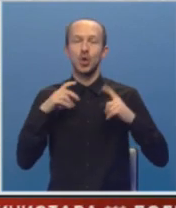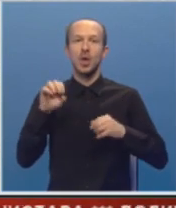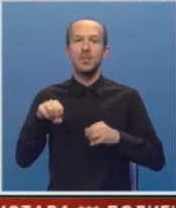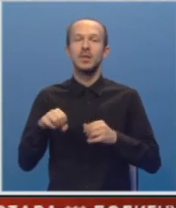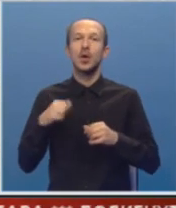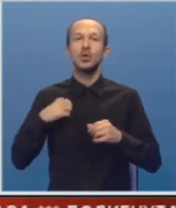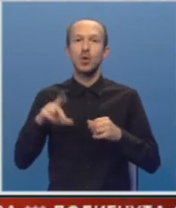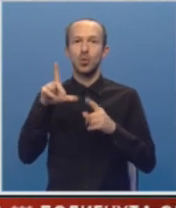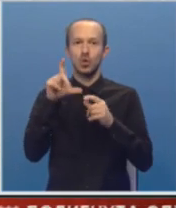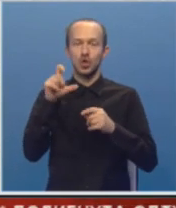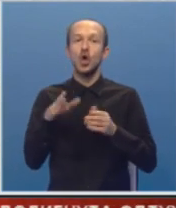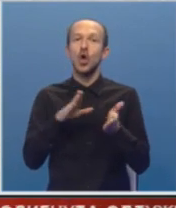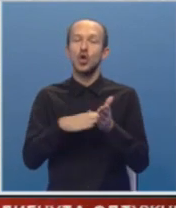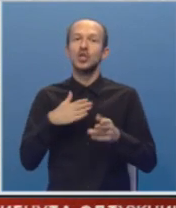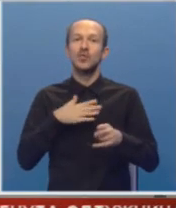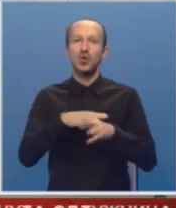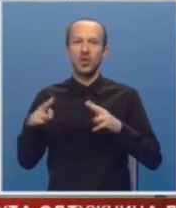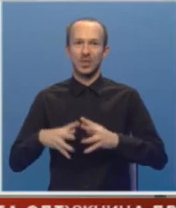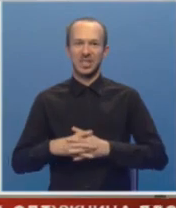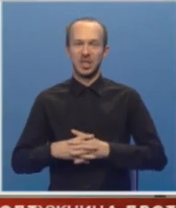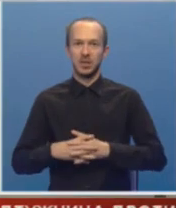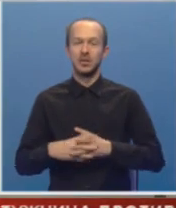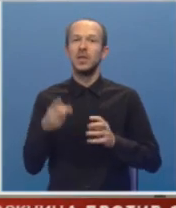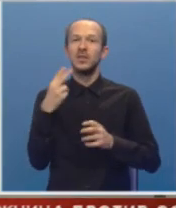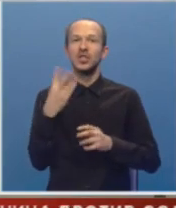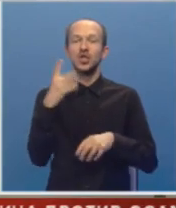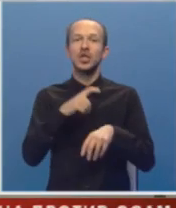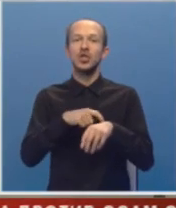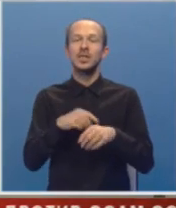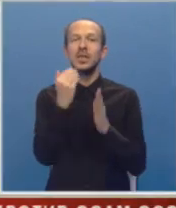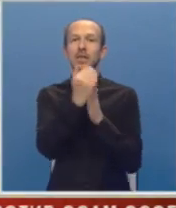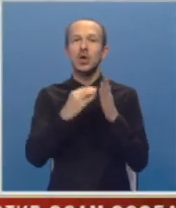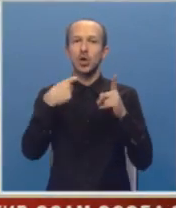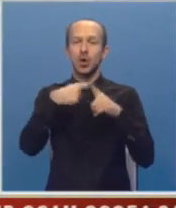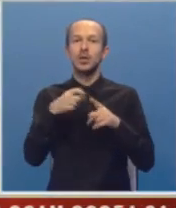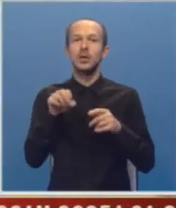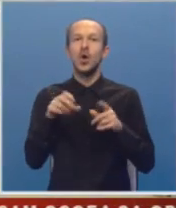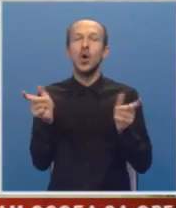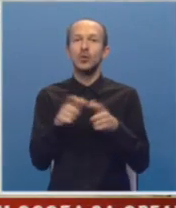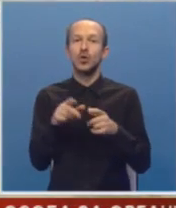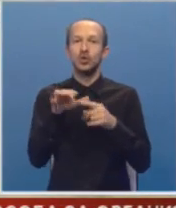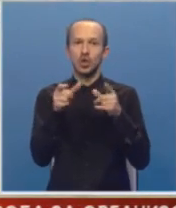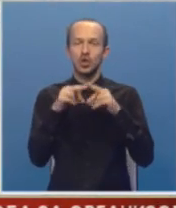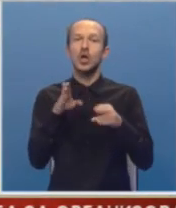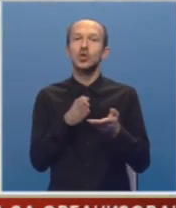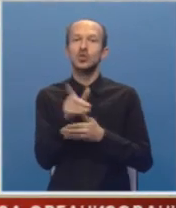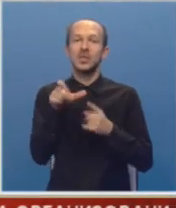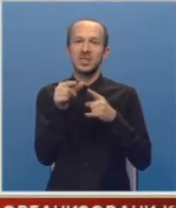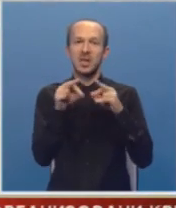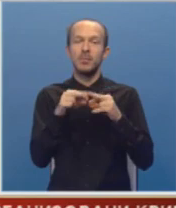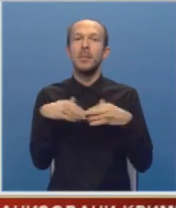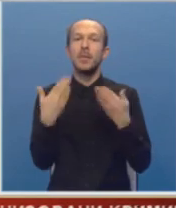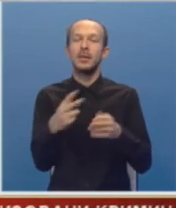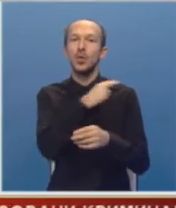gospodin Lučić dokaze svoju neminost. 24 časa je zakonski rok da uhapšenog Lučića službenici SIPE